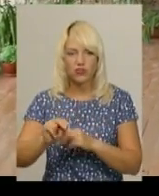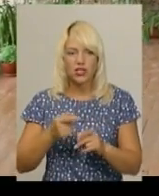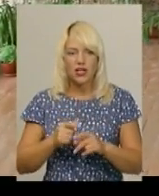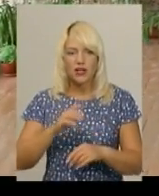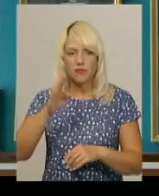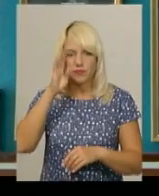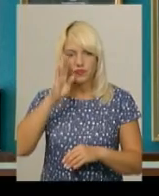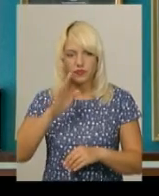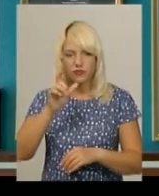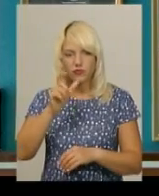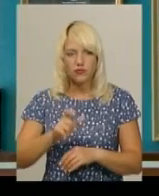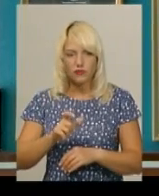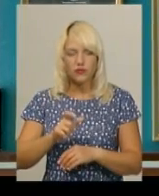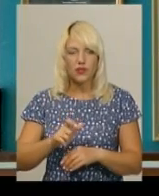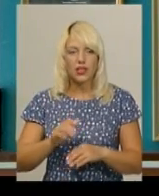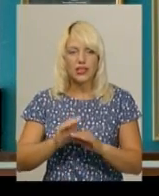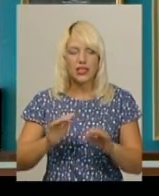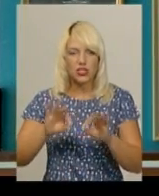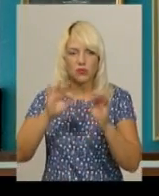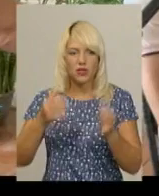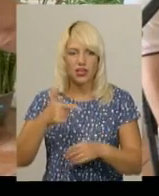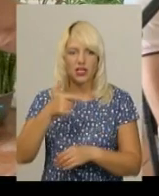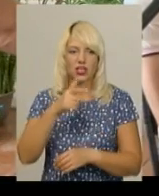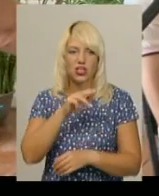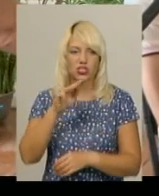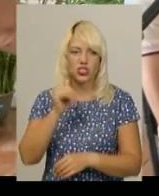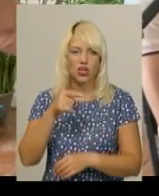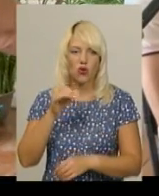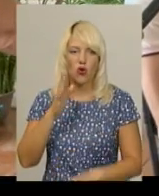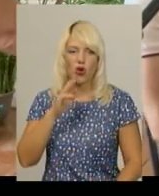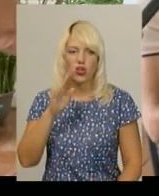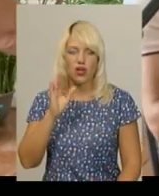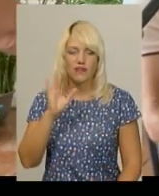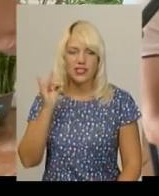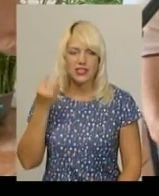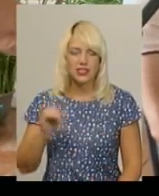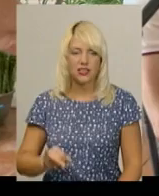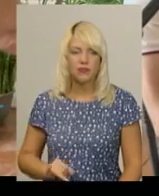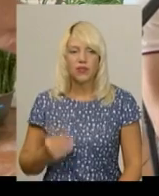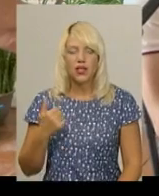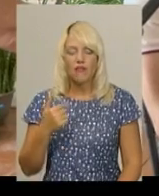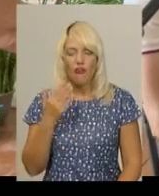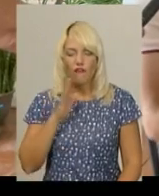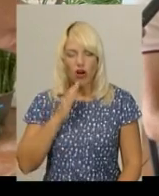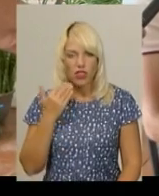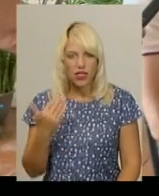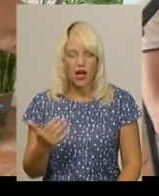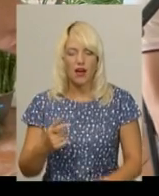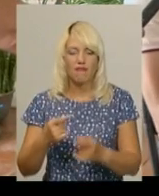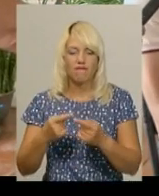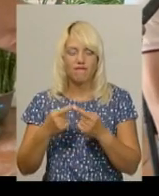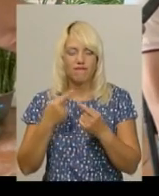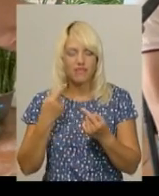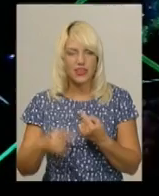Дережнянської районної дитячої школи мистецтва Руслан Гжигожевський. Вона відрізнялася імено такими вродженими